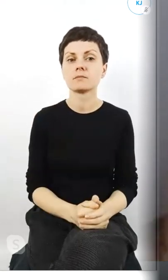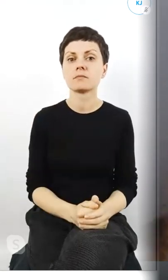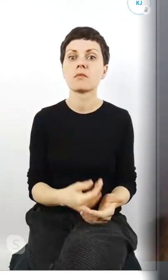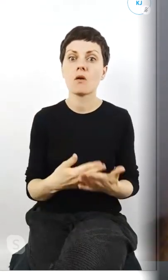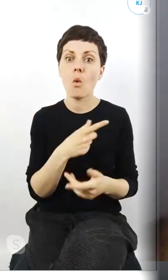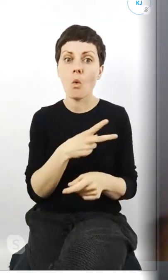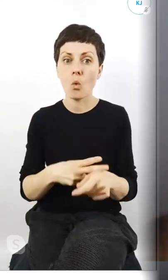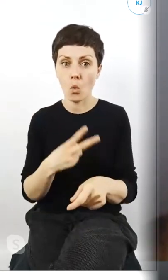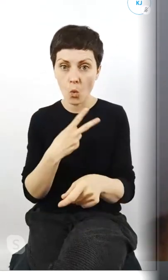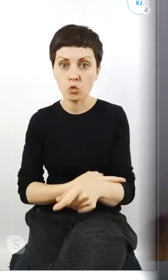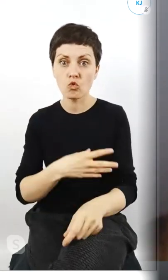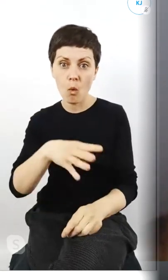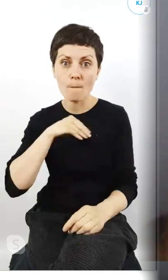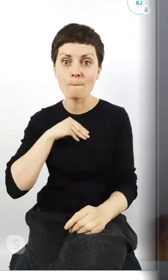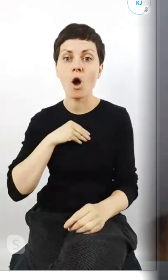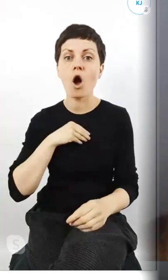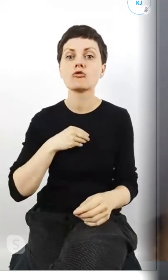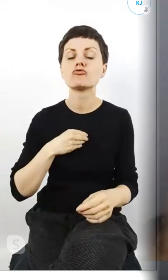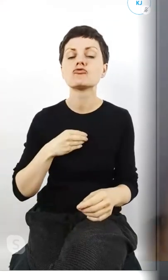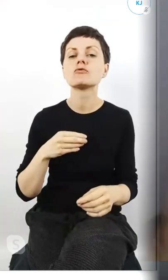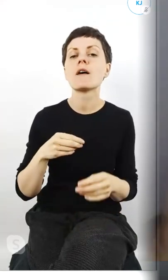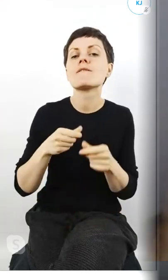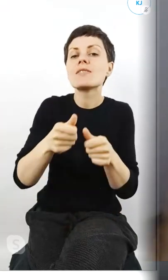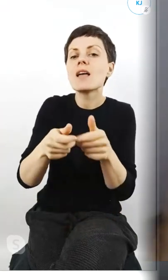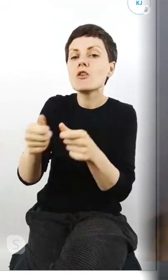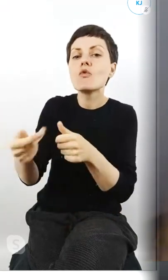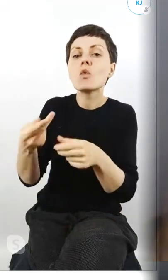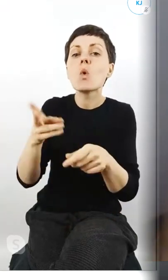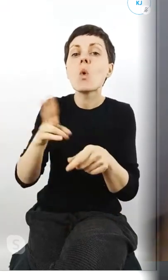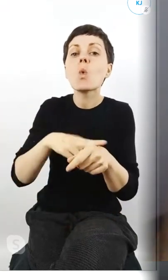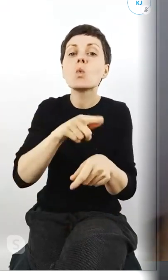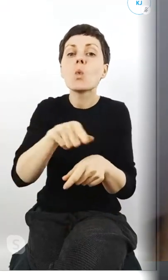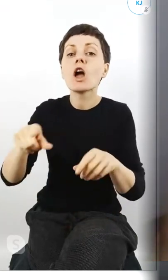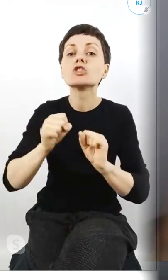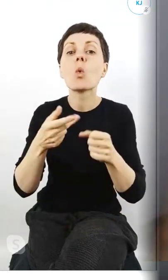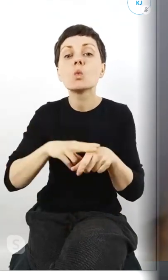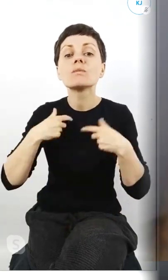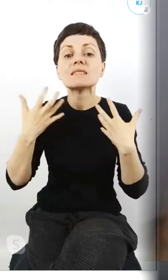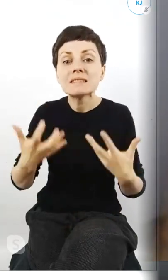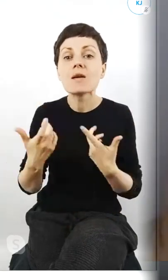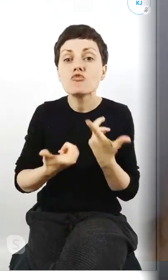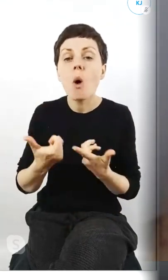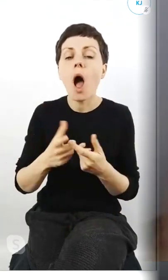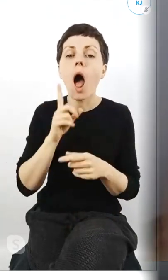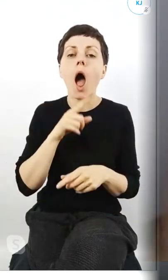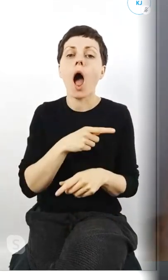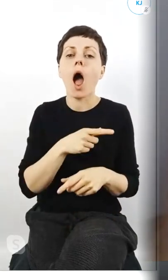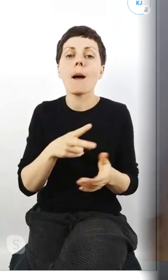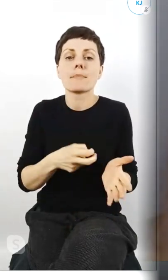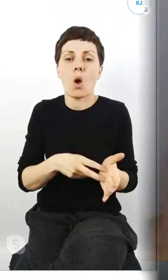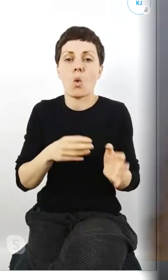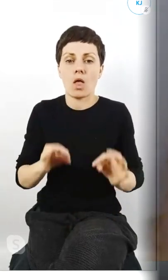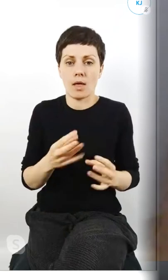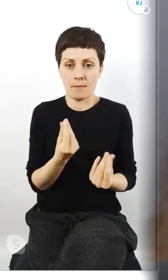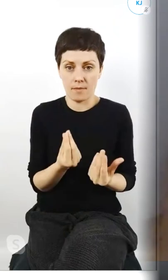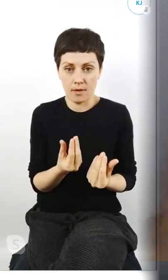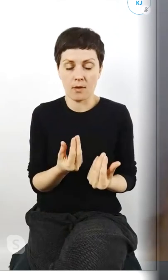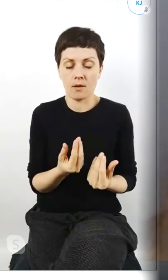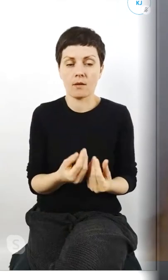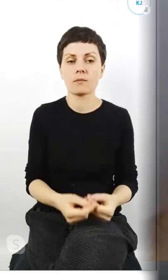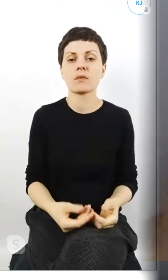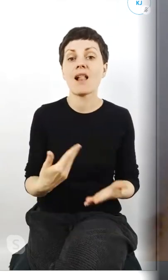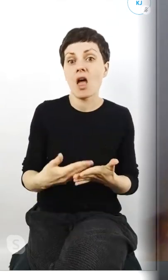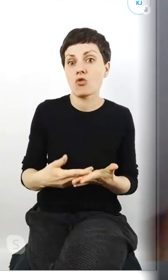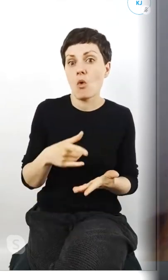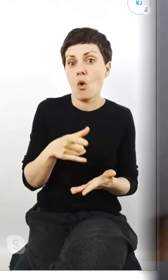będzie w stanie finansować niektóre z naszych działań które byśmy chcieli podjąć ale na przykład nie ma na to środków więc wydaje mi się że tutaj wszyscy by na tym